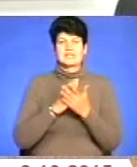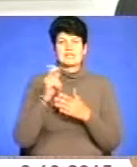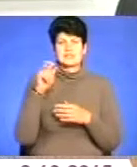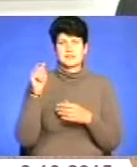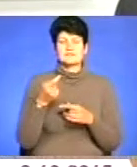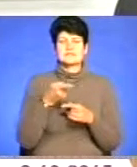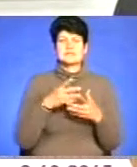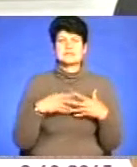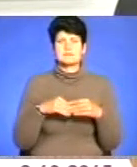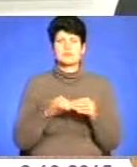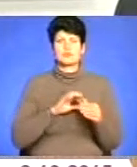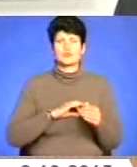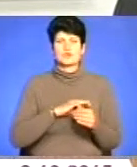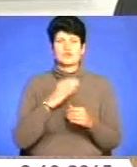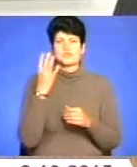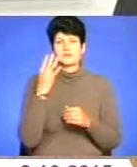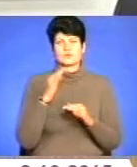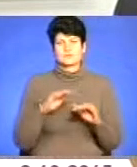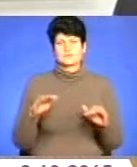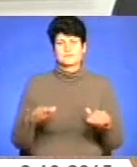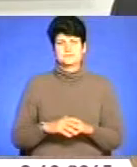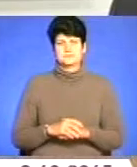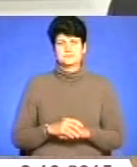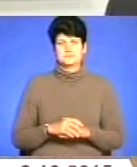В даних сім'ях виховуються четверо неполітніх дітей.